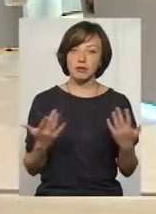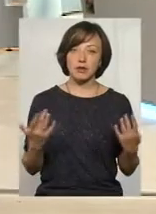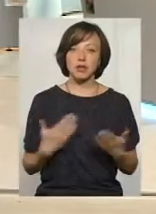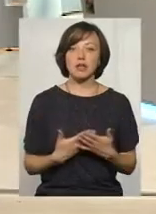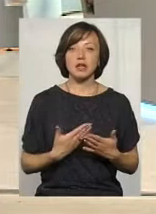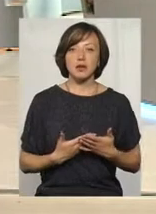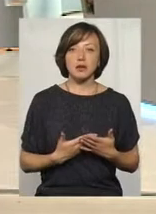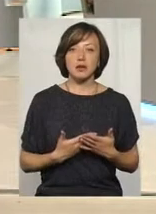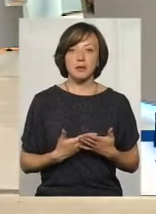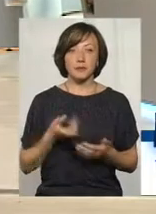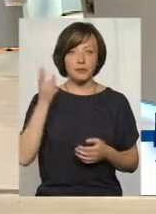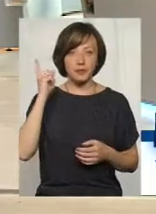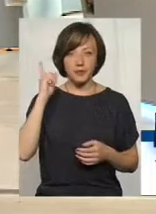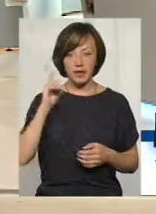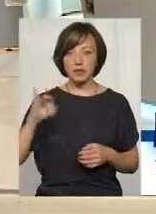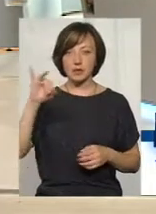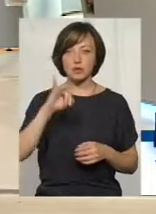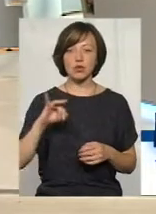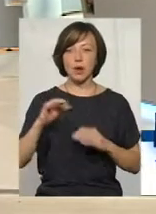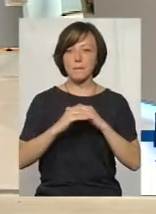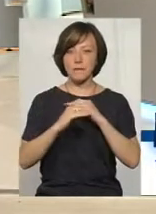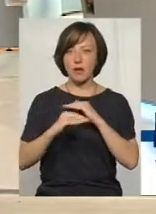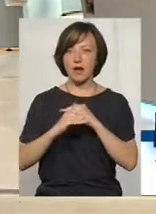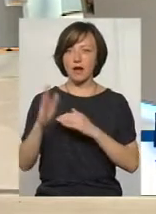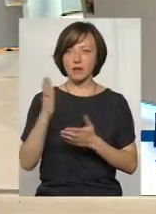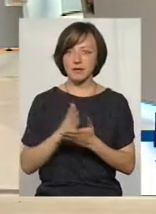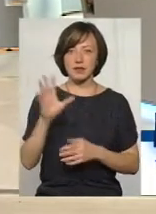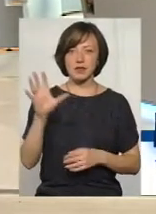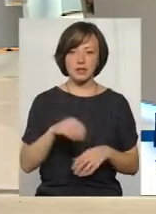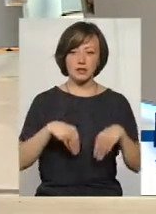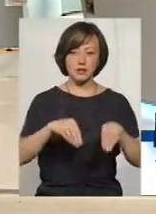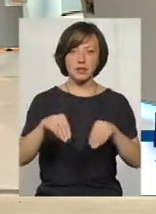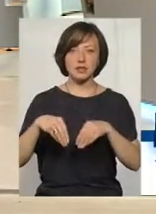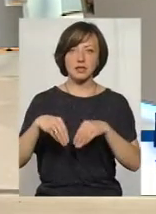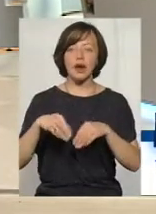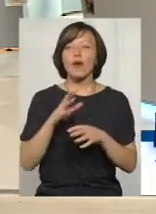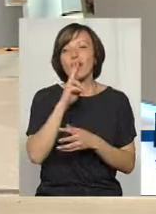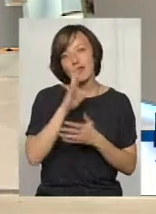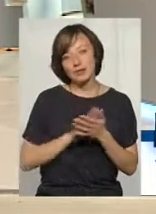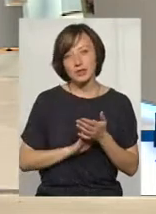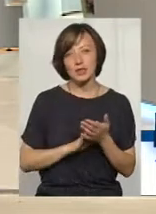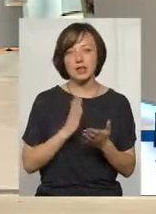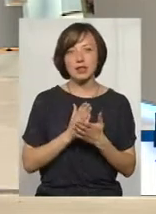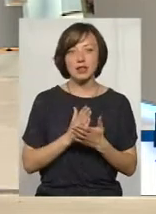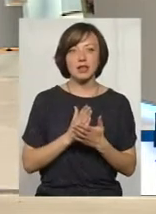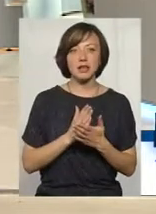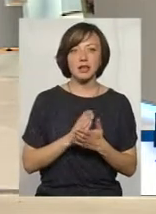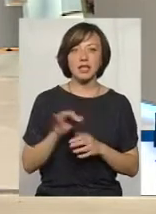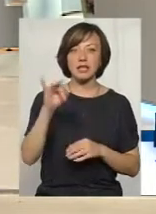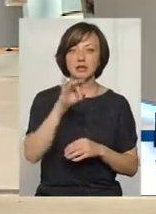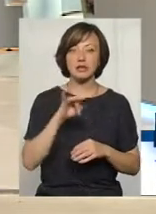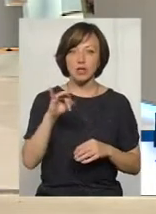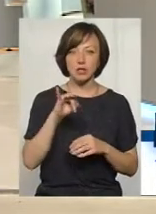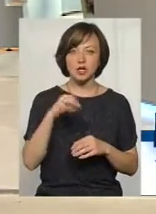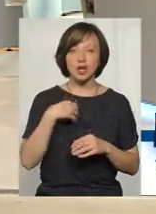скажімо, артефакти історичні, от поля в нас всіяні ними, є поля, які всіяні буквально історичними артефактами. Дуже шкода, що немає нікого з обласного